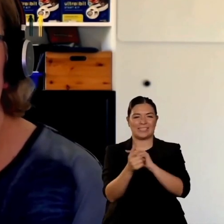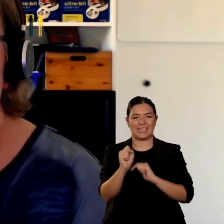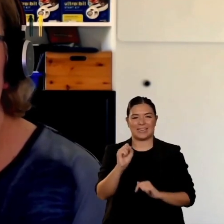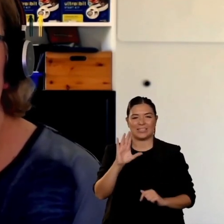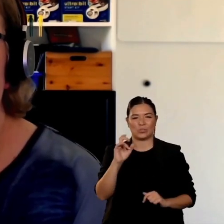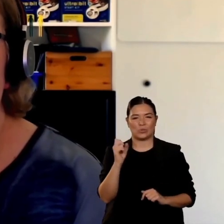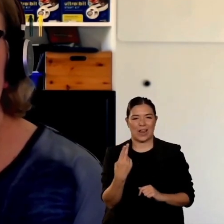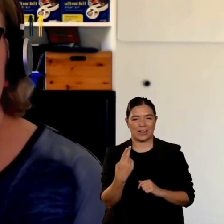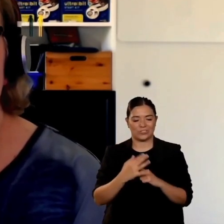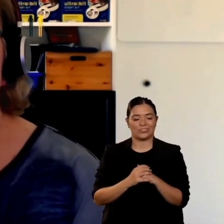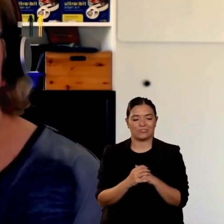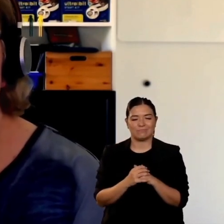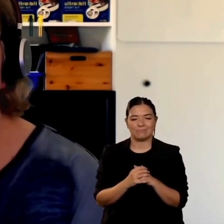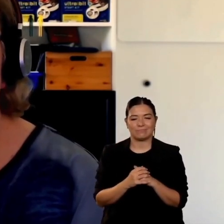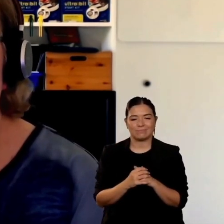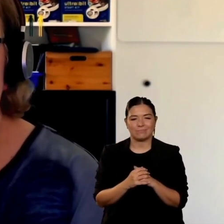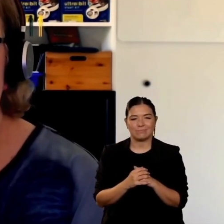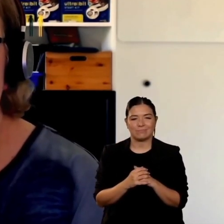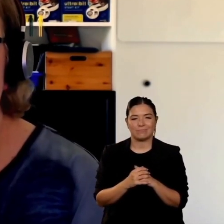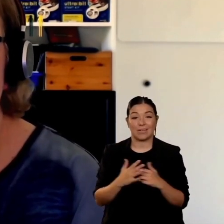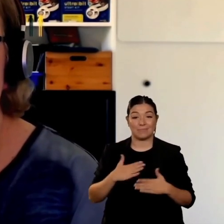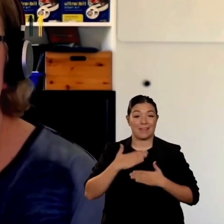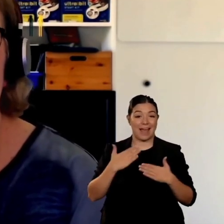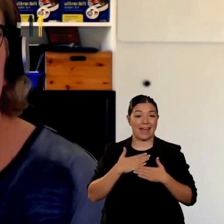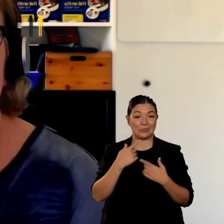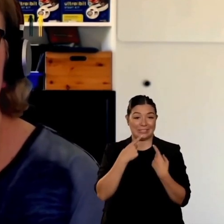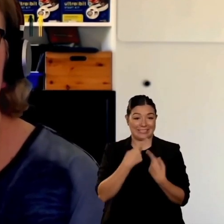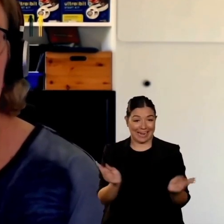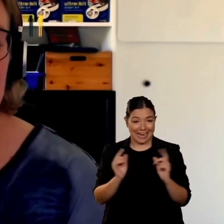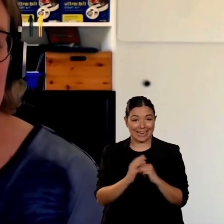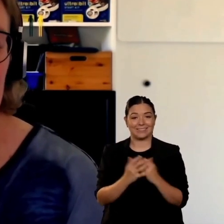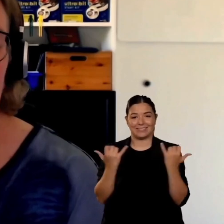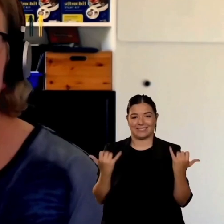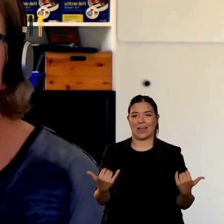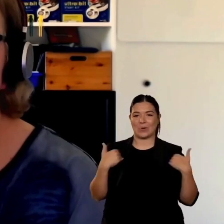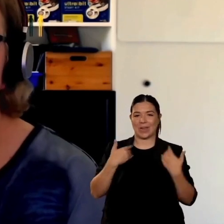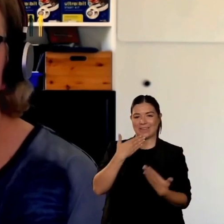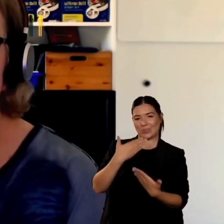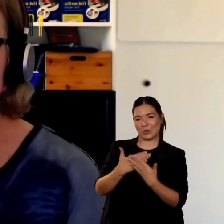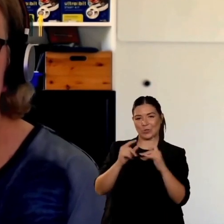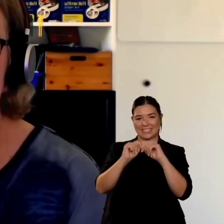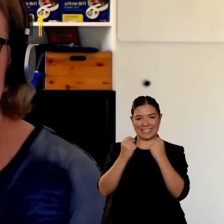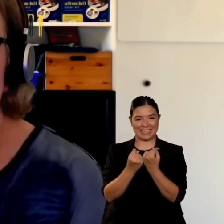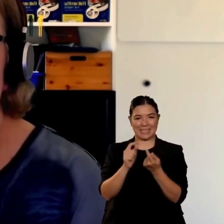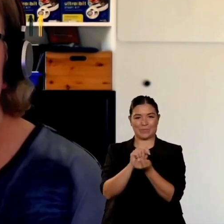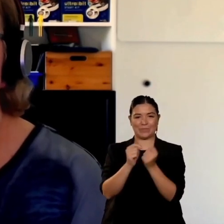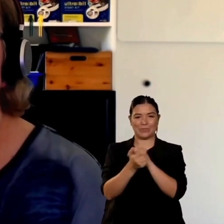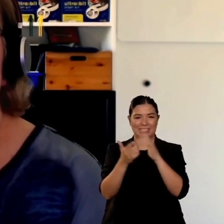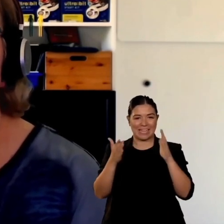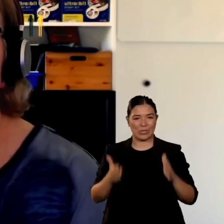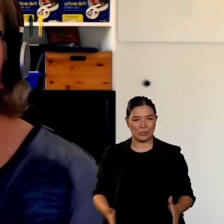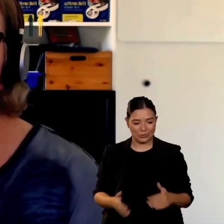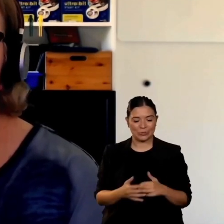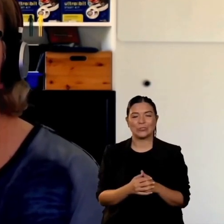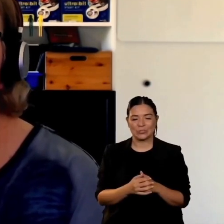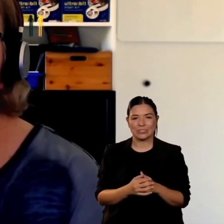tutto io il lavoro quando io ho iniziato a occupare scratch ho scoperto che parte del lavoro non era